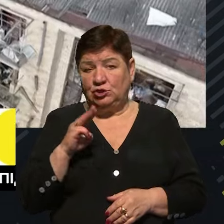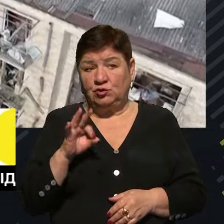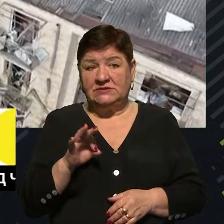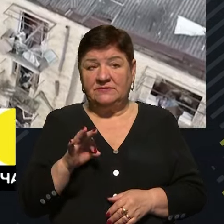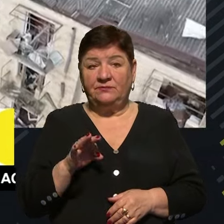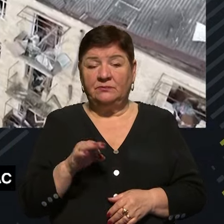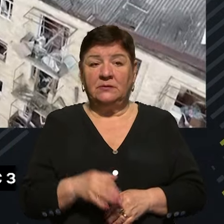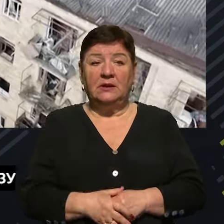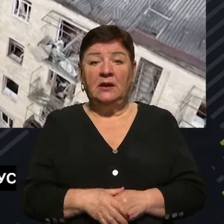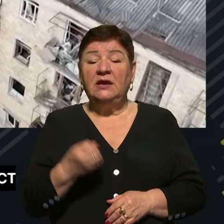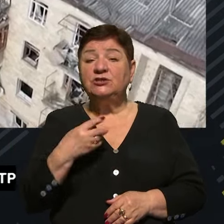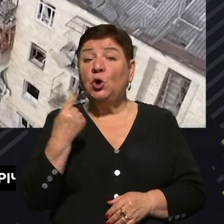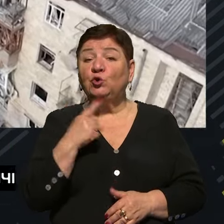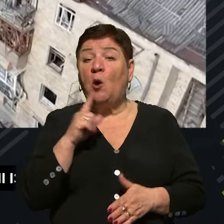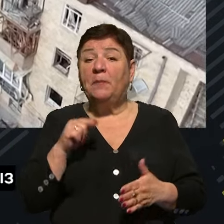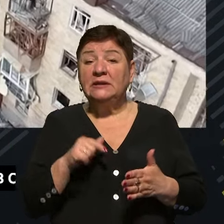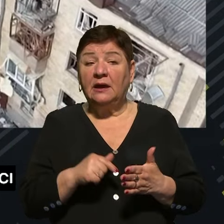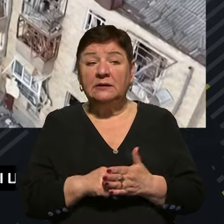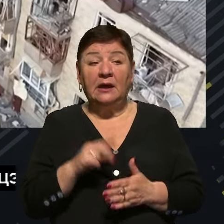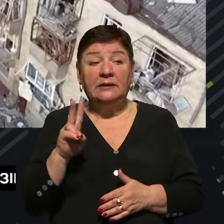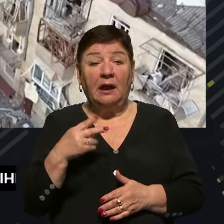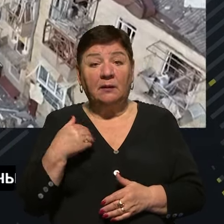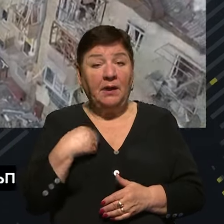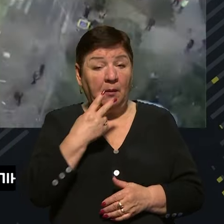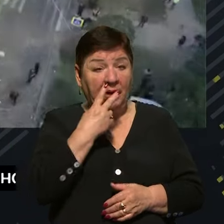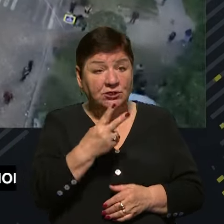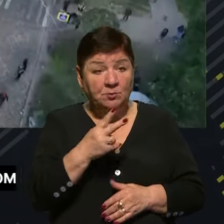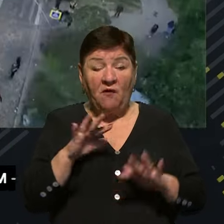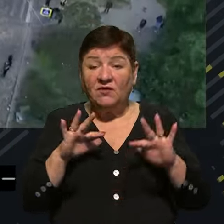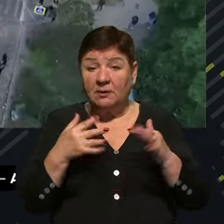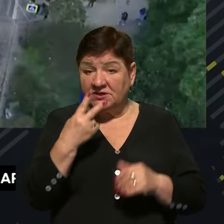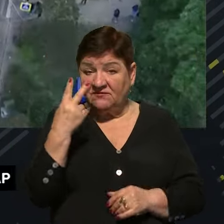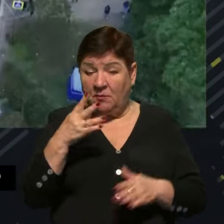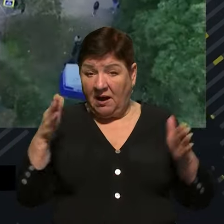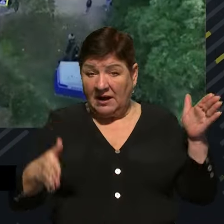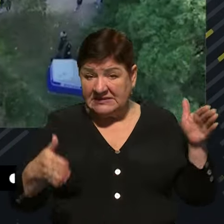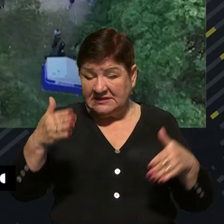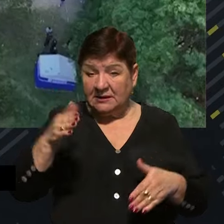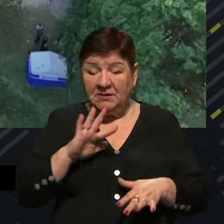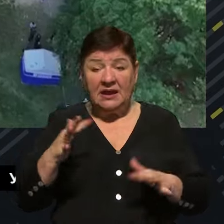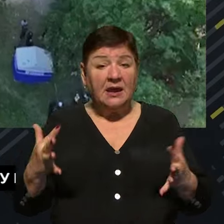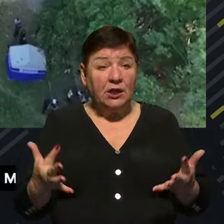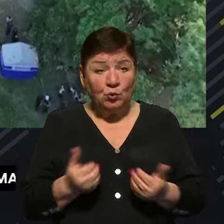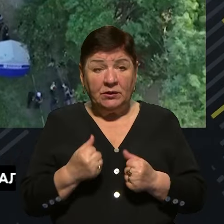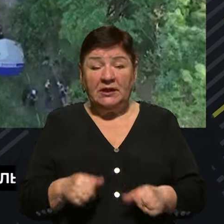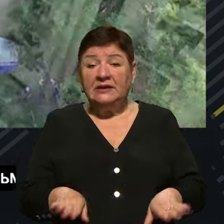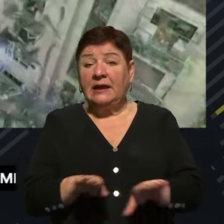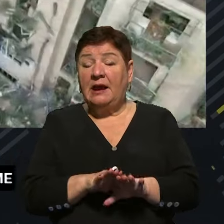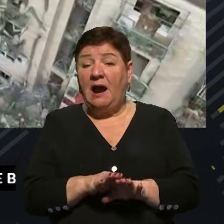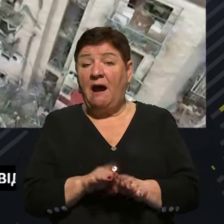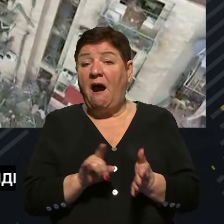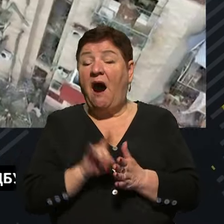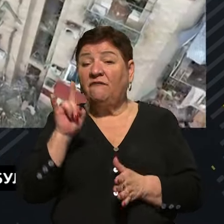Володимиро, ще одне питання. Як ми бачимо, що варіант із двома стінами не рятує, якщо така авіабомба